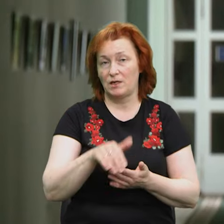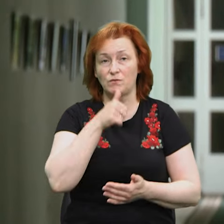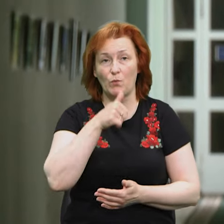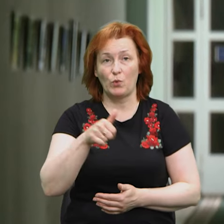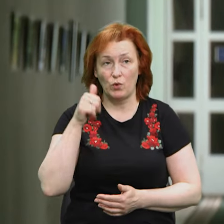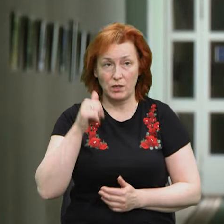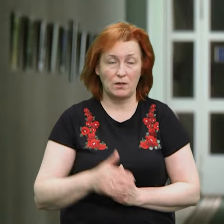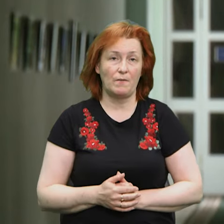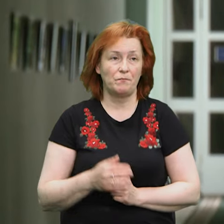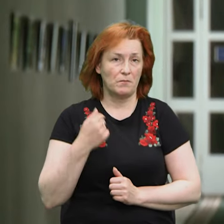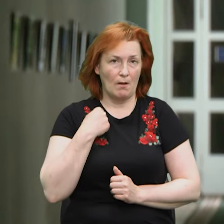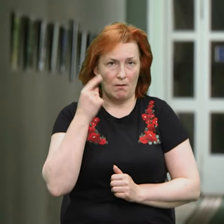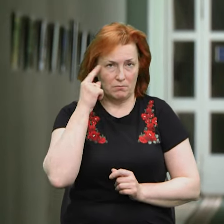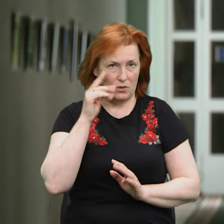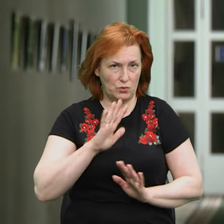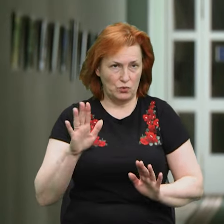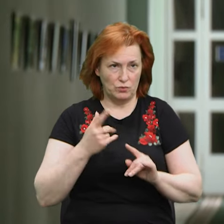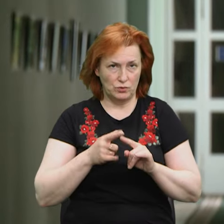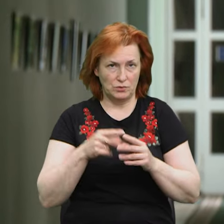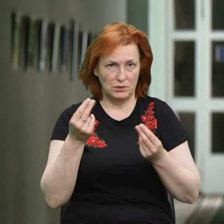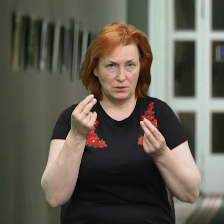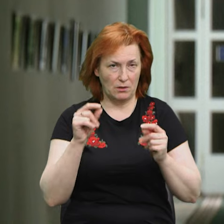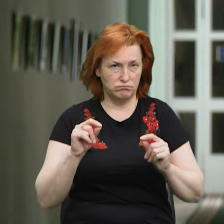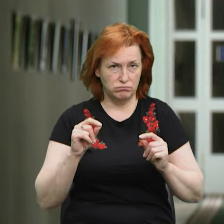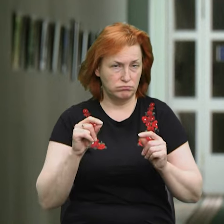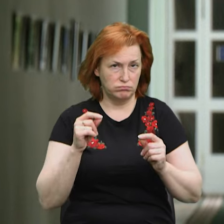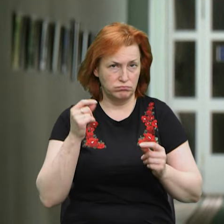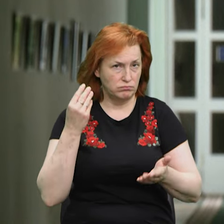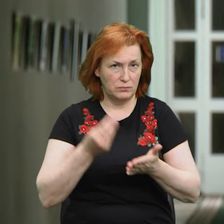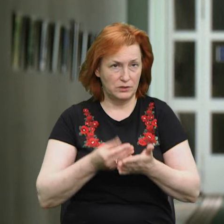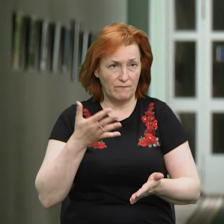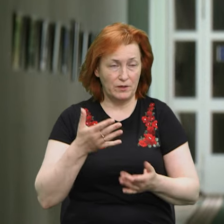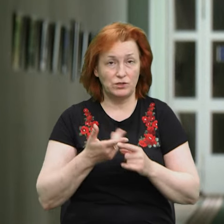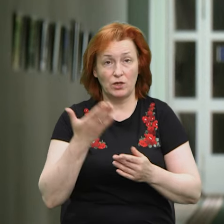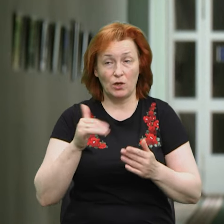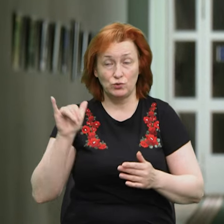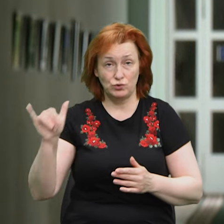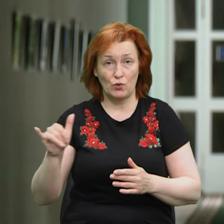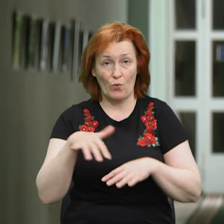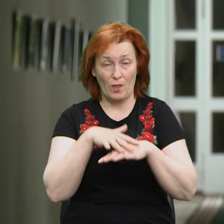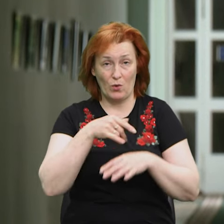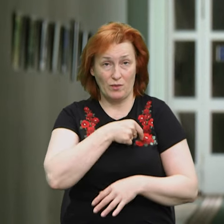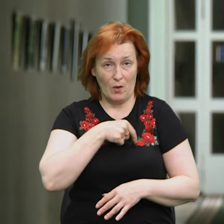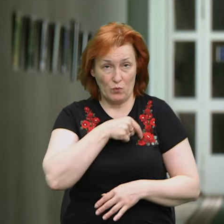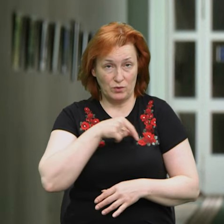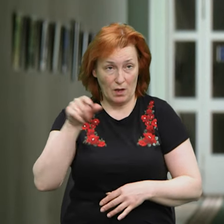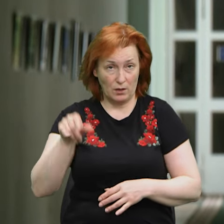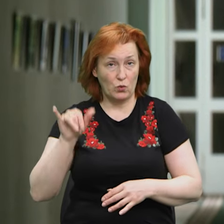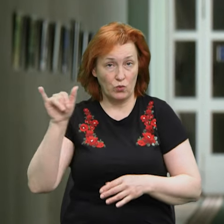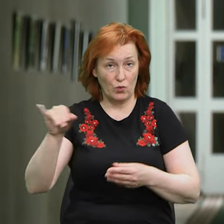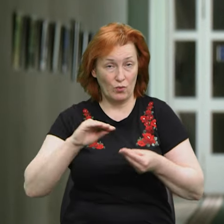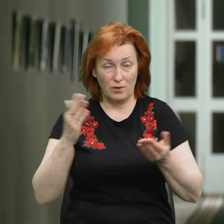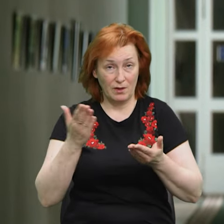Я не думаю, що була цена завищена насправді. Якщо у пані народної депутатки якісь питання, хай звертається до